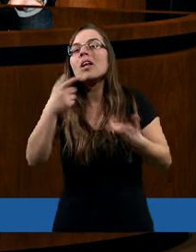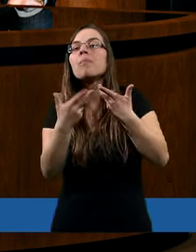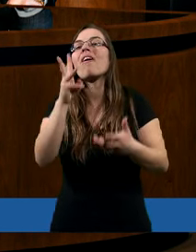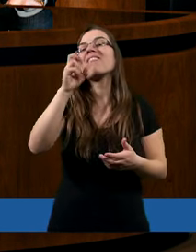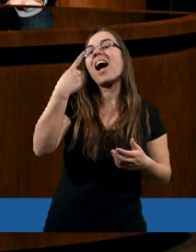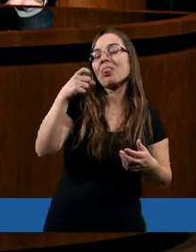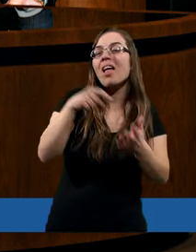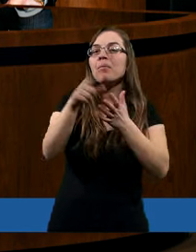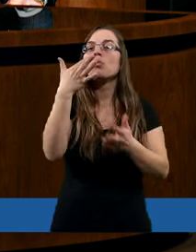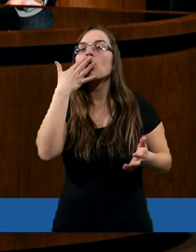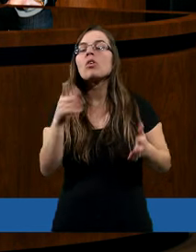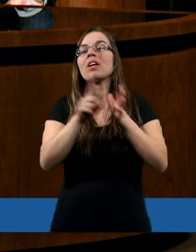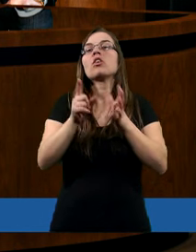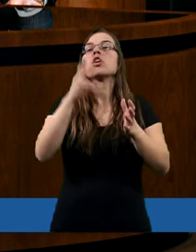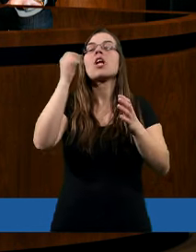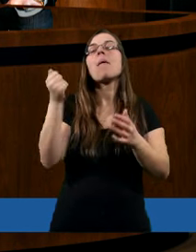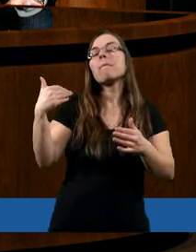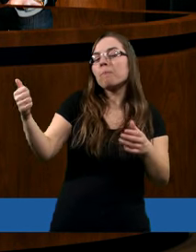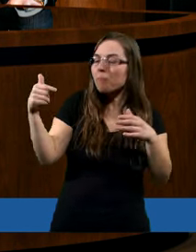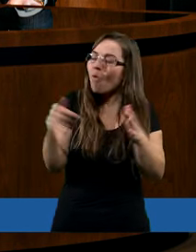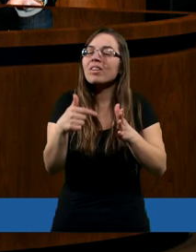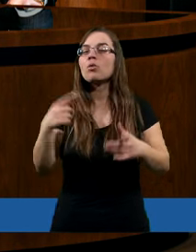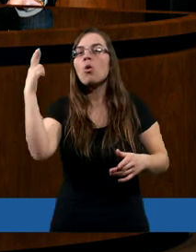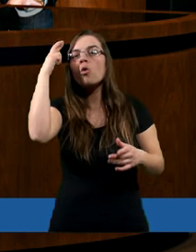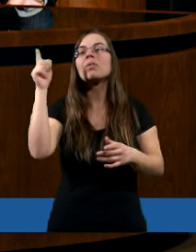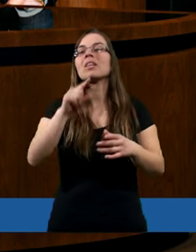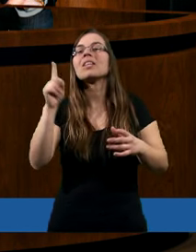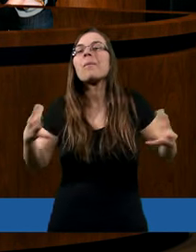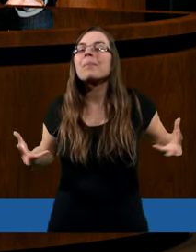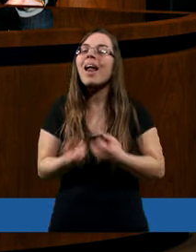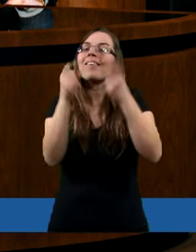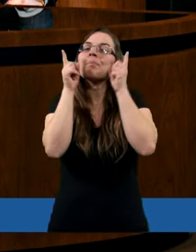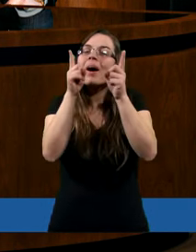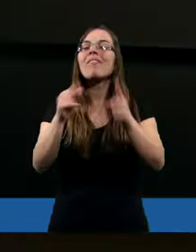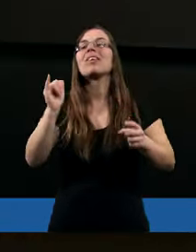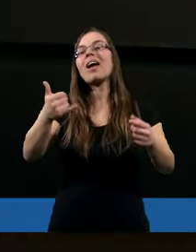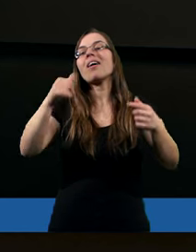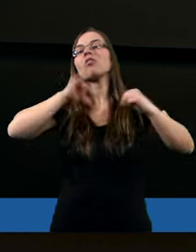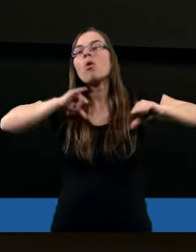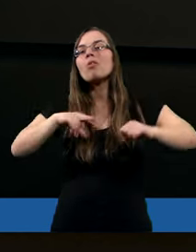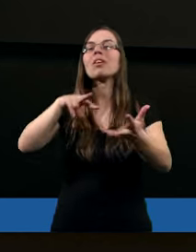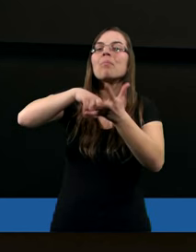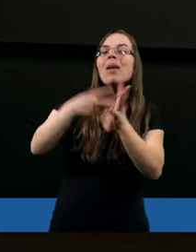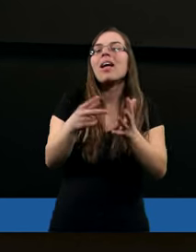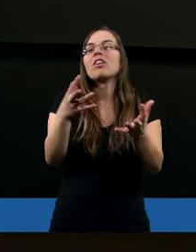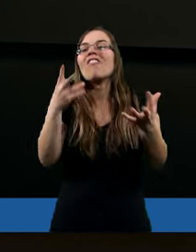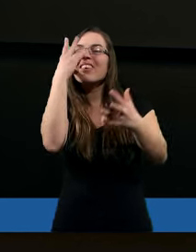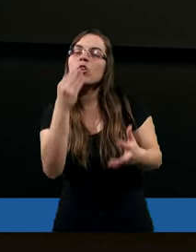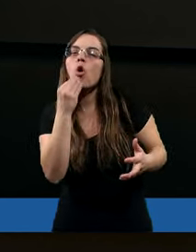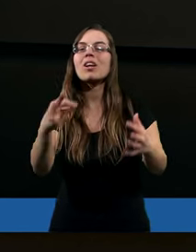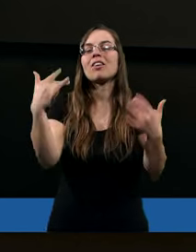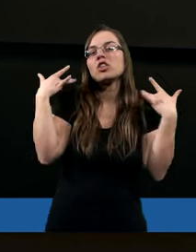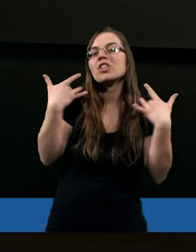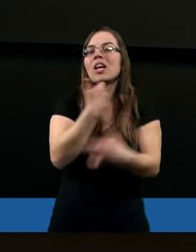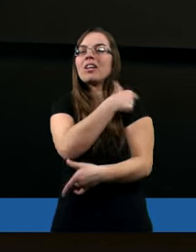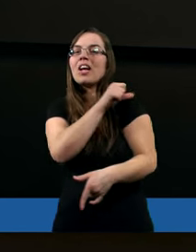jak Damian mówił, jest ważne, żebyśmy rozumieli, że kiedy znając prawdę, jak powinno być, albo znając, jak powinno wyglądać to